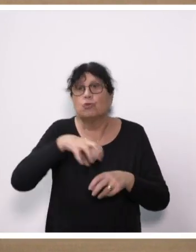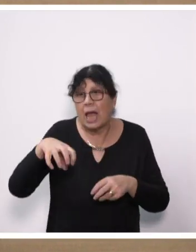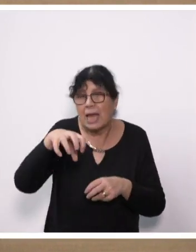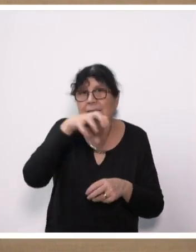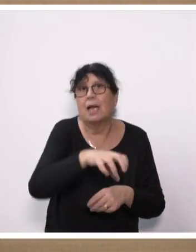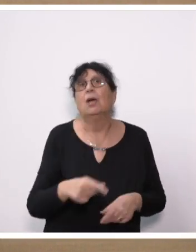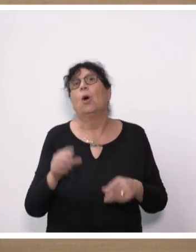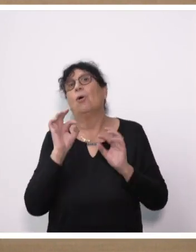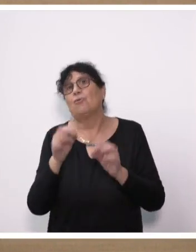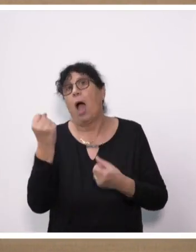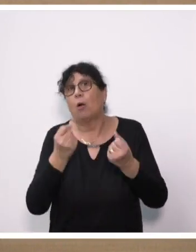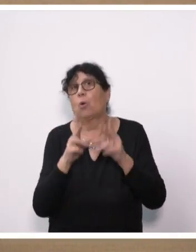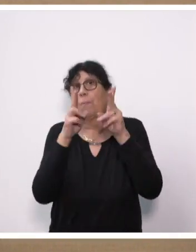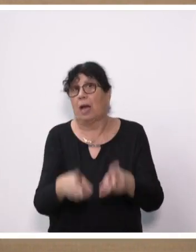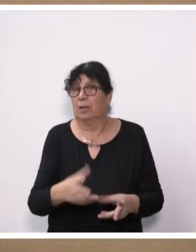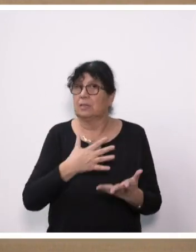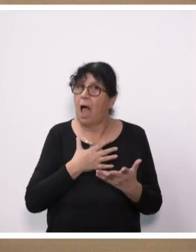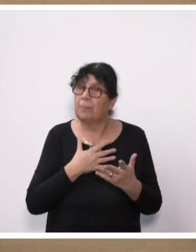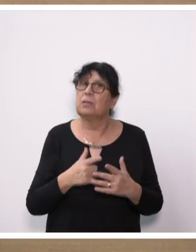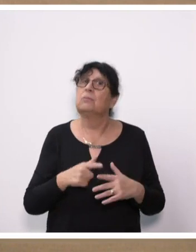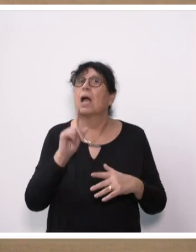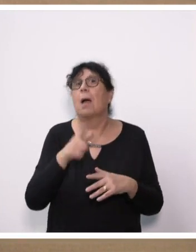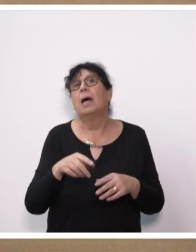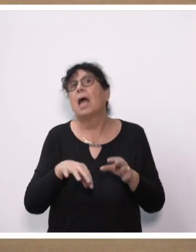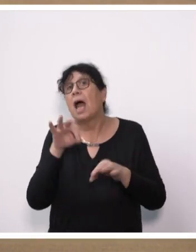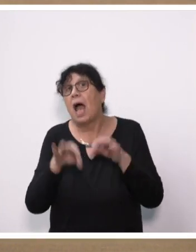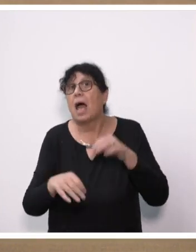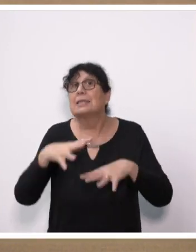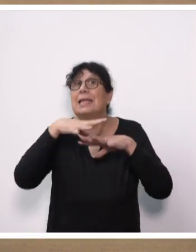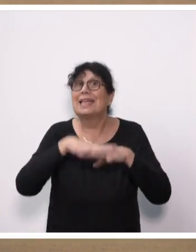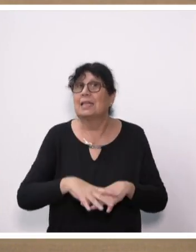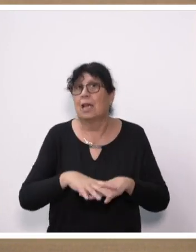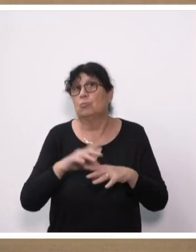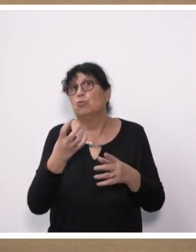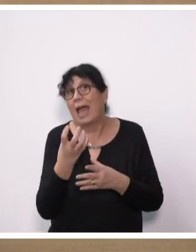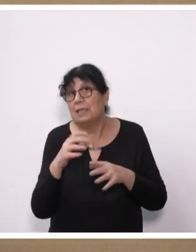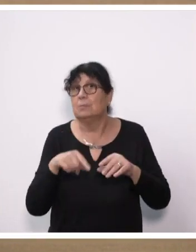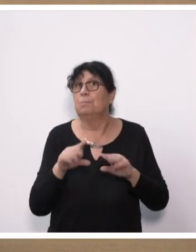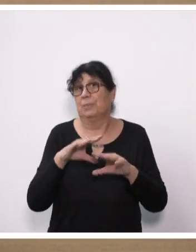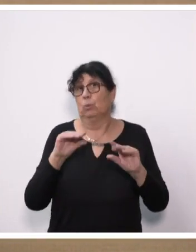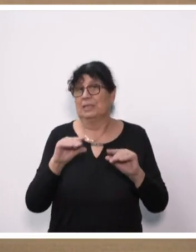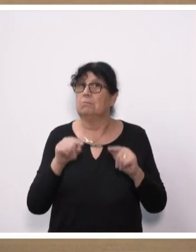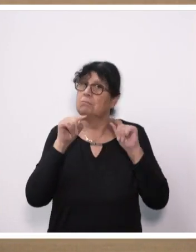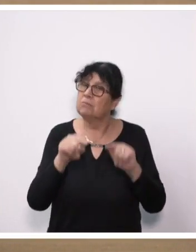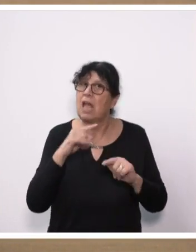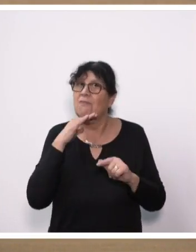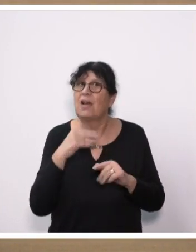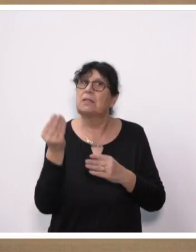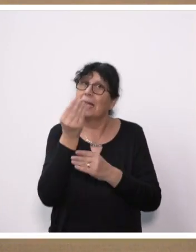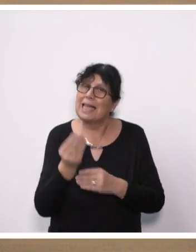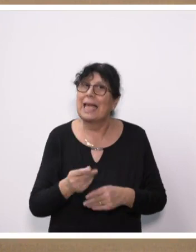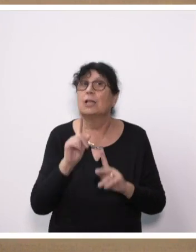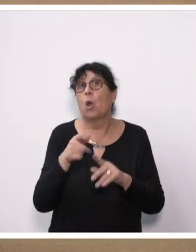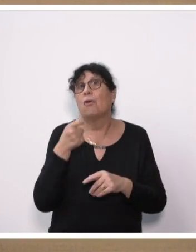für sein Auto zu haben, könnte man Rasengittersteine verwenden. Diese Maßnahme würde im Rahmen der Aktion Wasserzeichen sogar noch